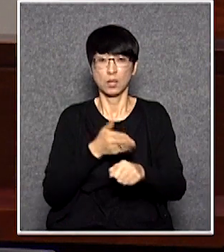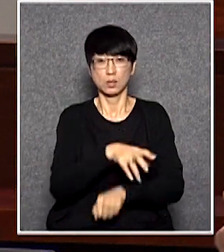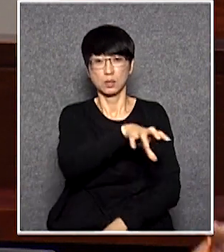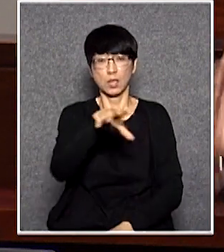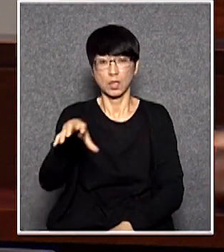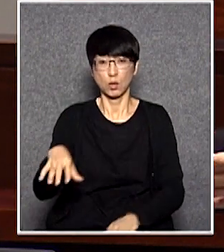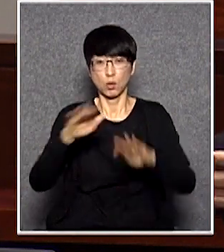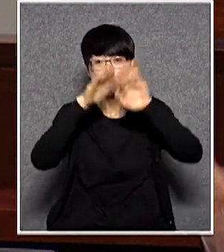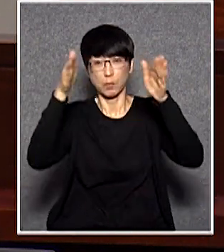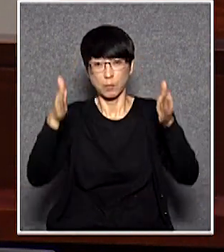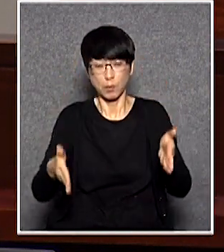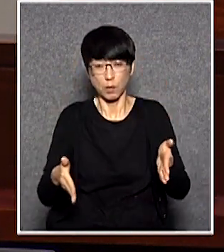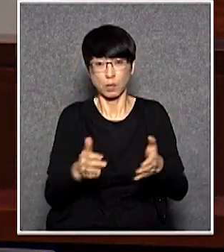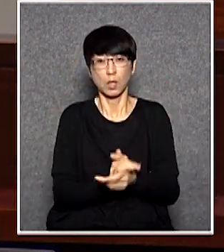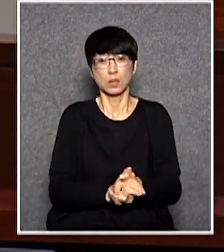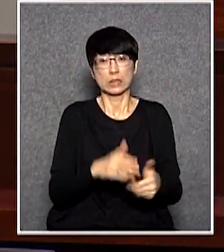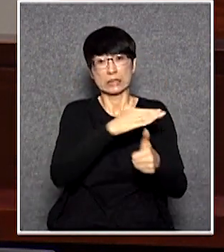就作為開刀的對象